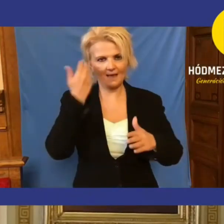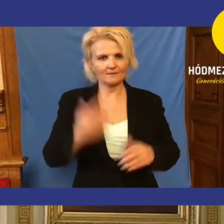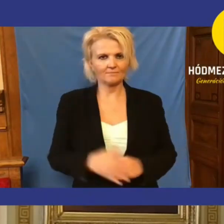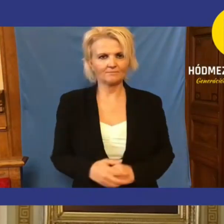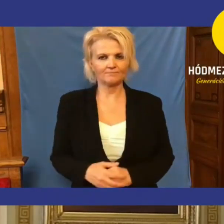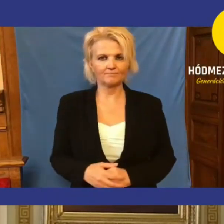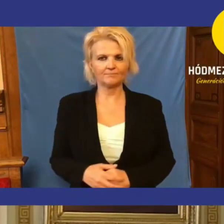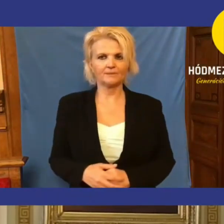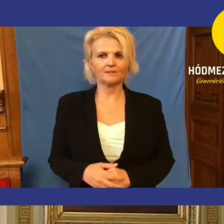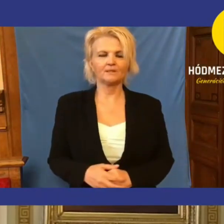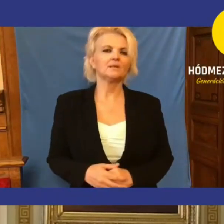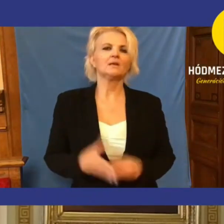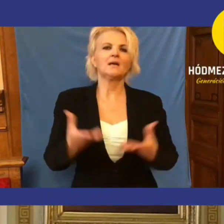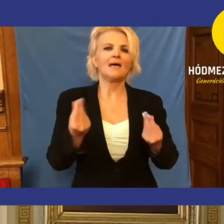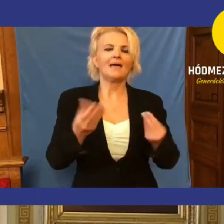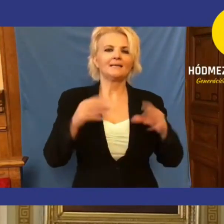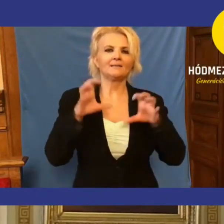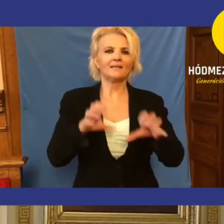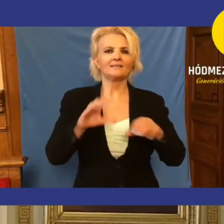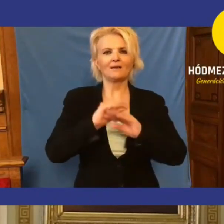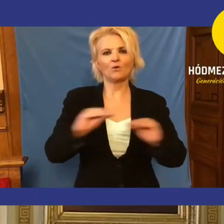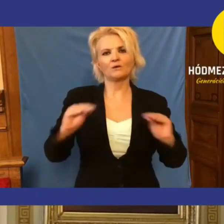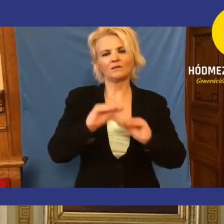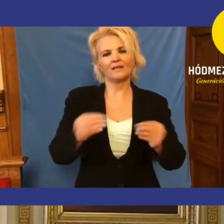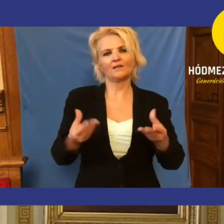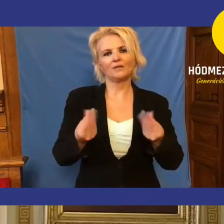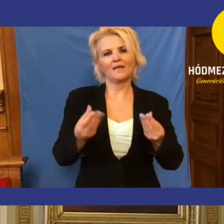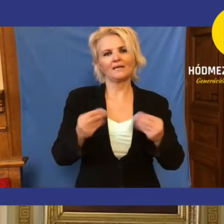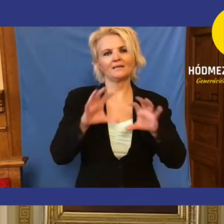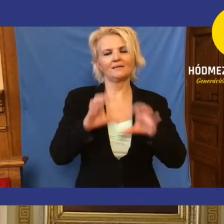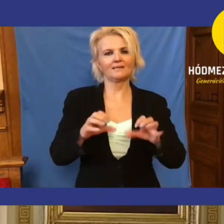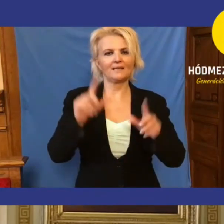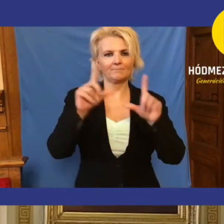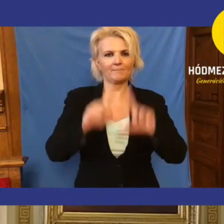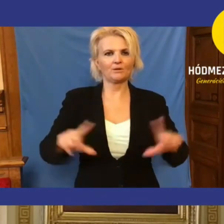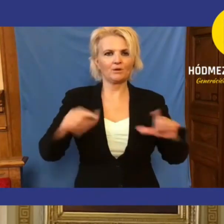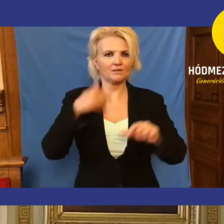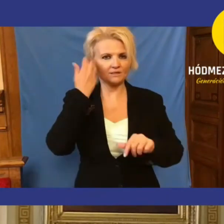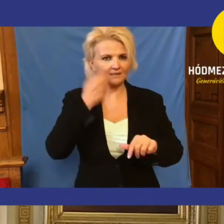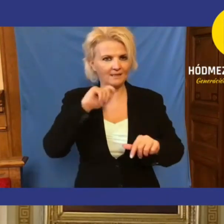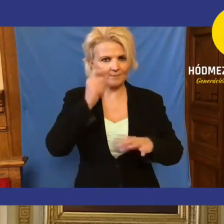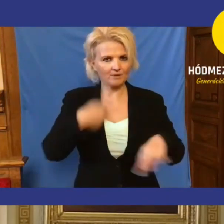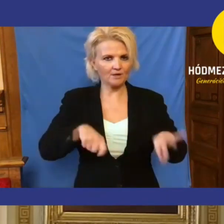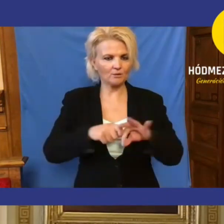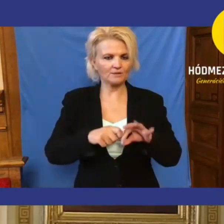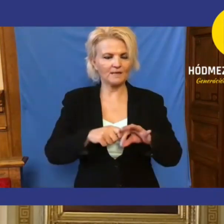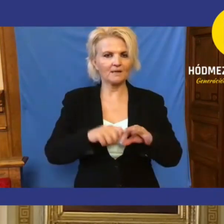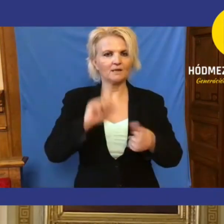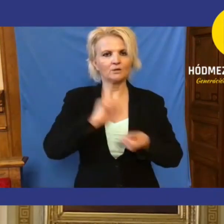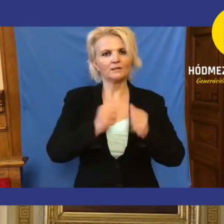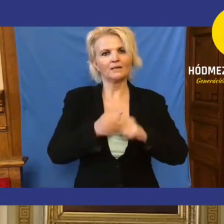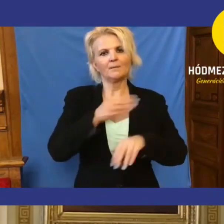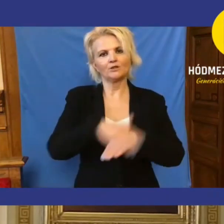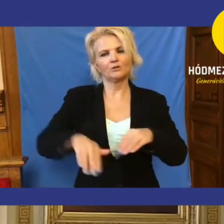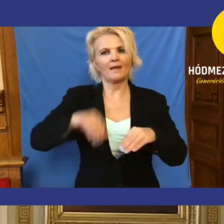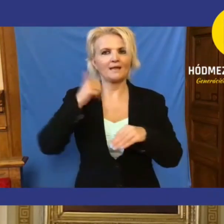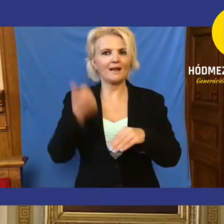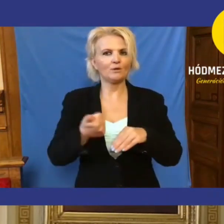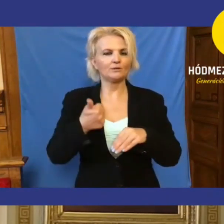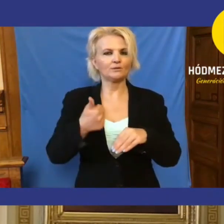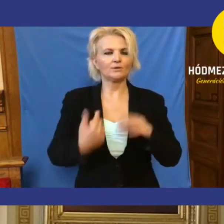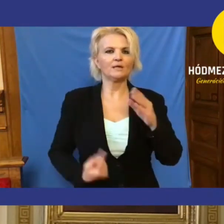Ennyit tesz nekük az oktatásért. Ennyit tesz nekük a pedagógusokért. Az a szégyen, hogy Magyarország történelmes orán először